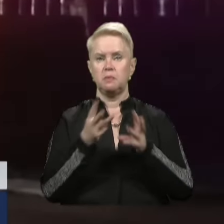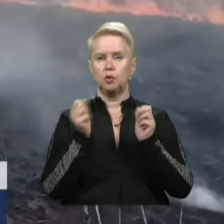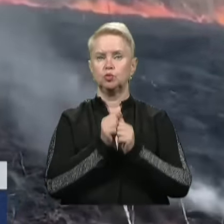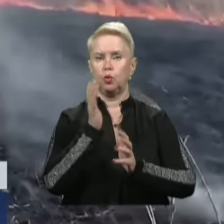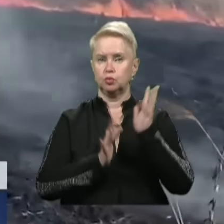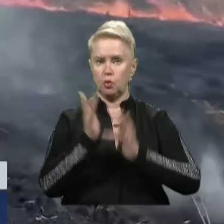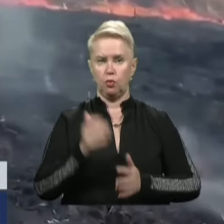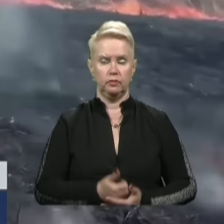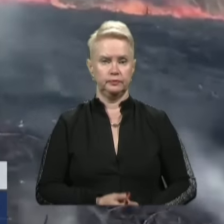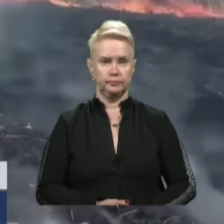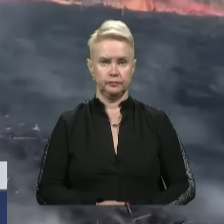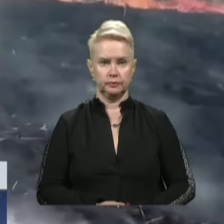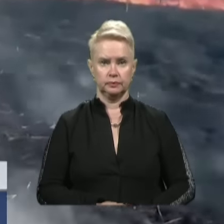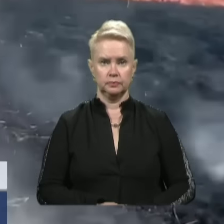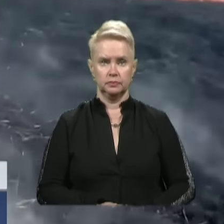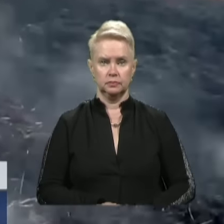сухостою.